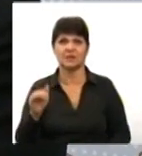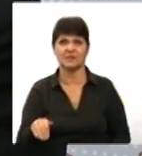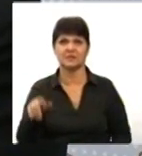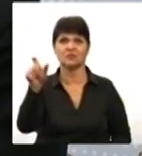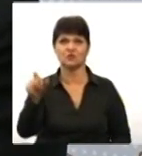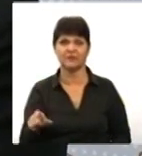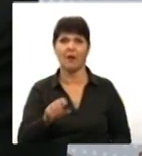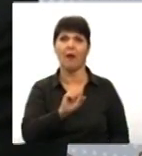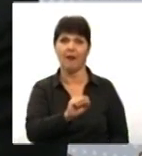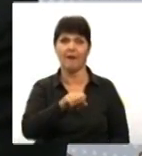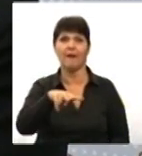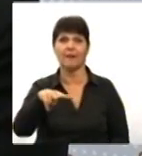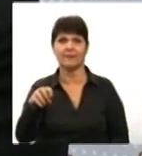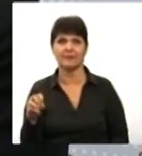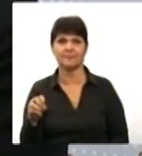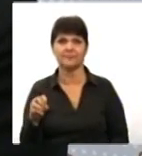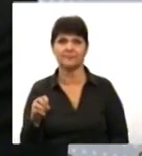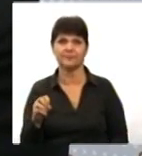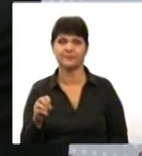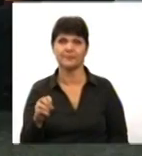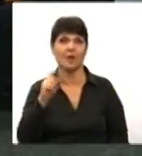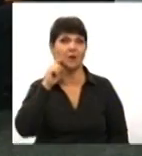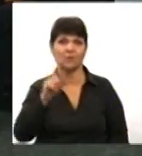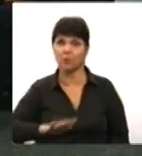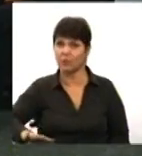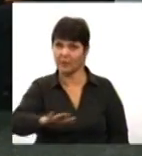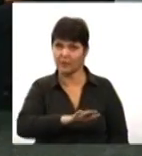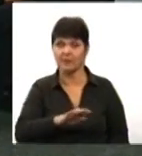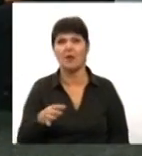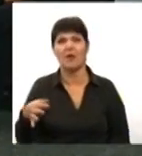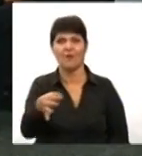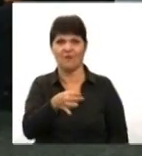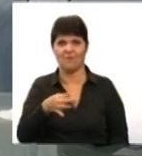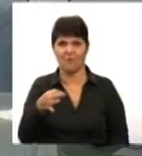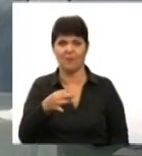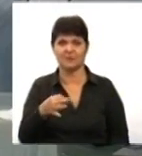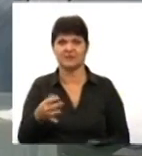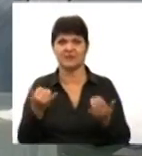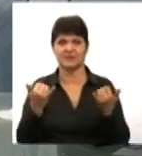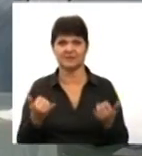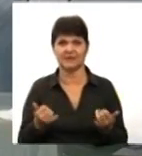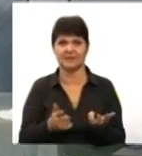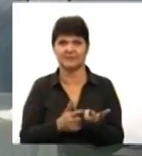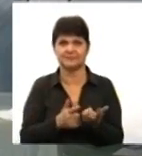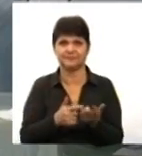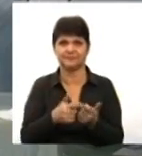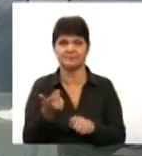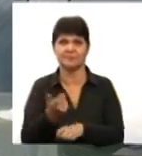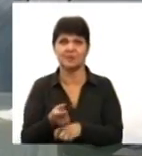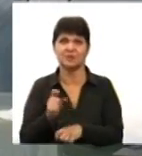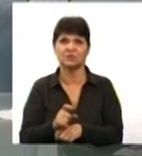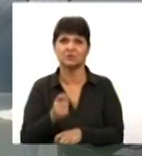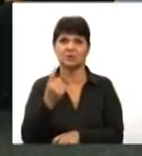В області? В Україні. В області зараз налічується трошки більше тисячі